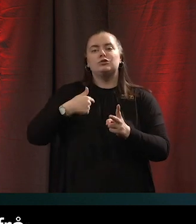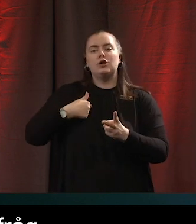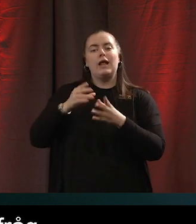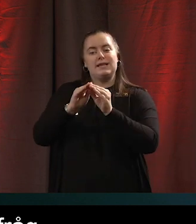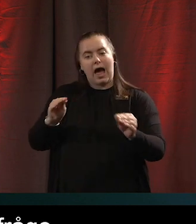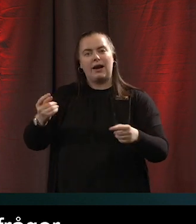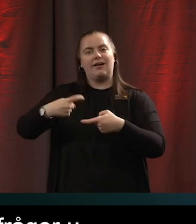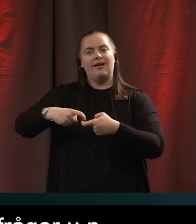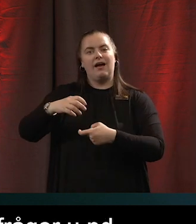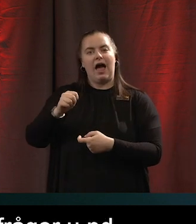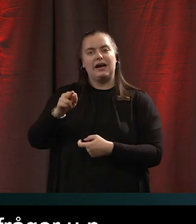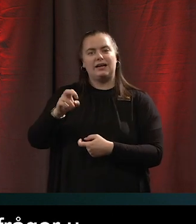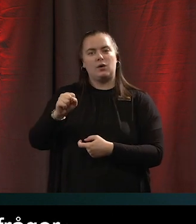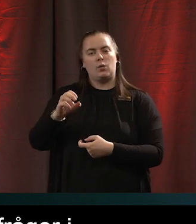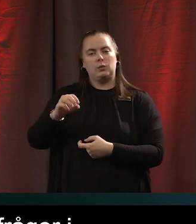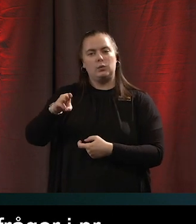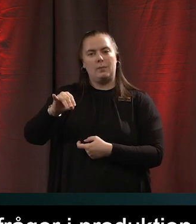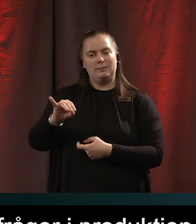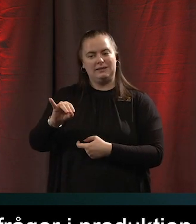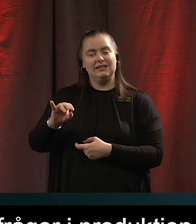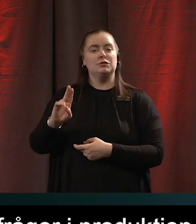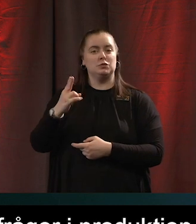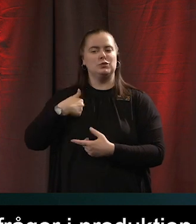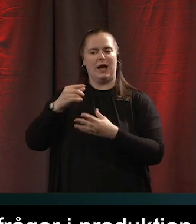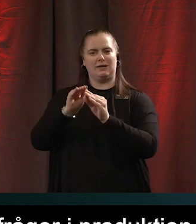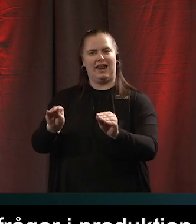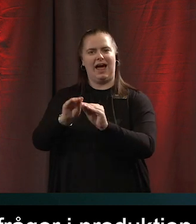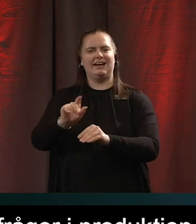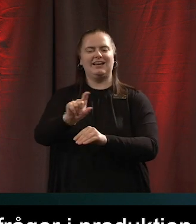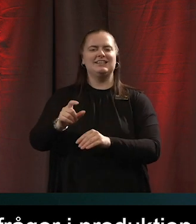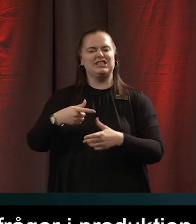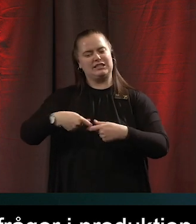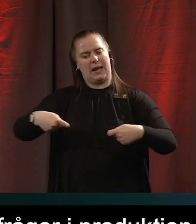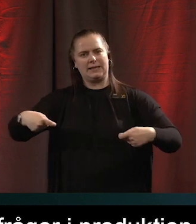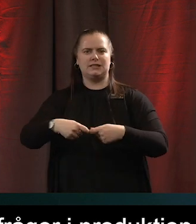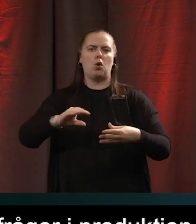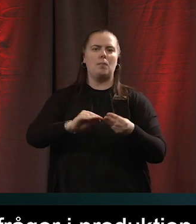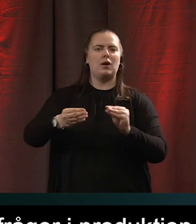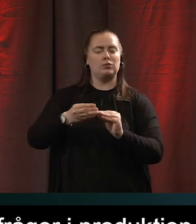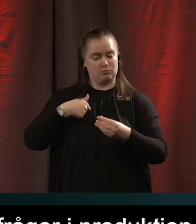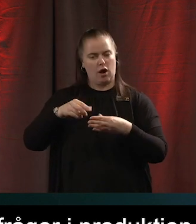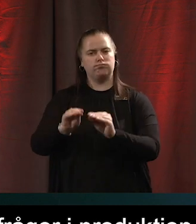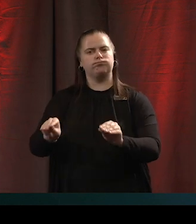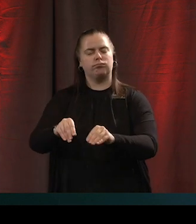Så jag tänkte jag ägnar min första minut åt att lära er en liten stretchkombo som jag lär mina studenter i ergonomi på Zoom